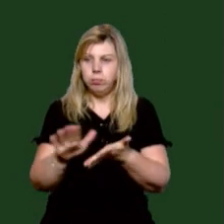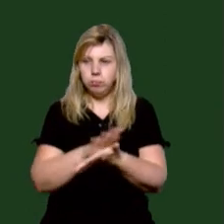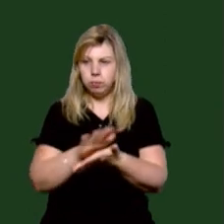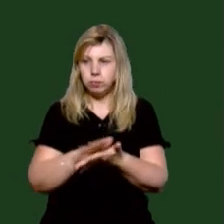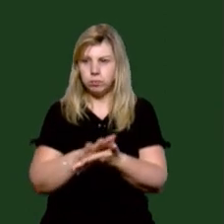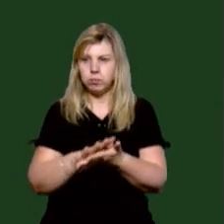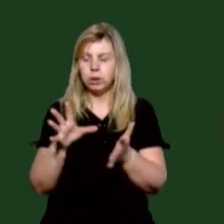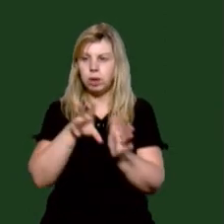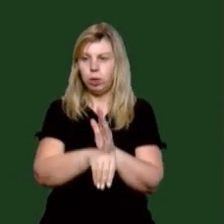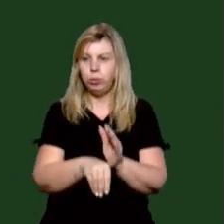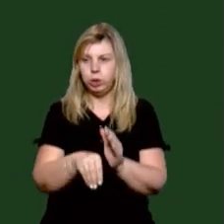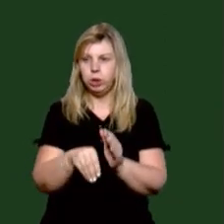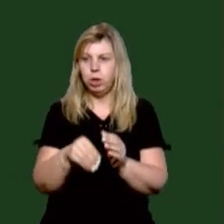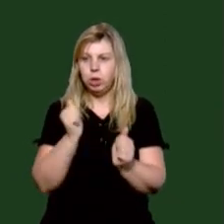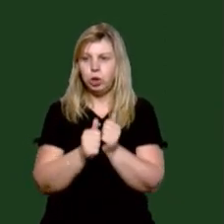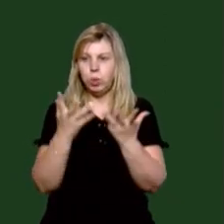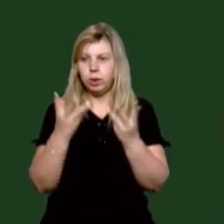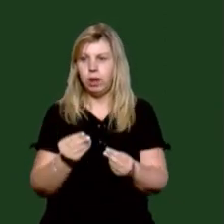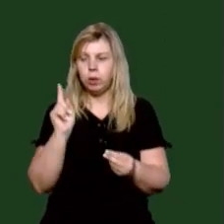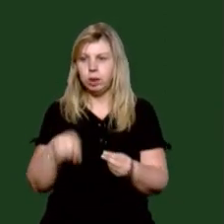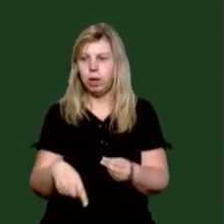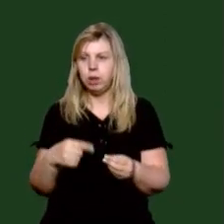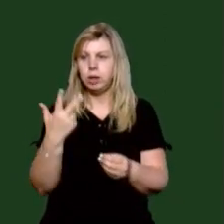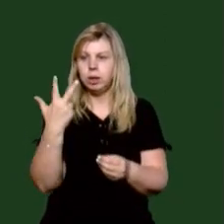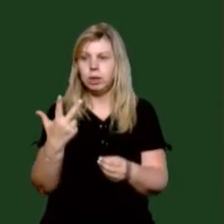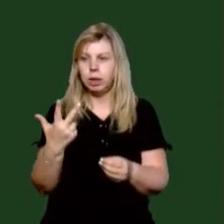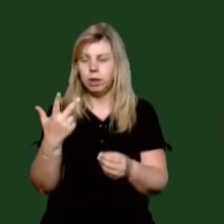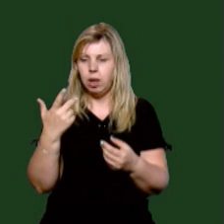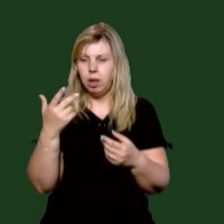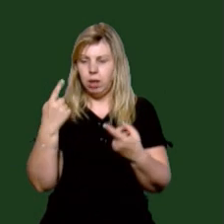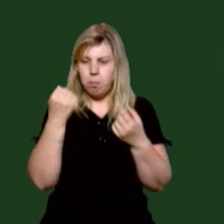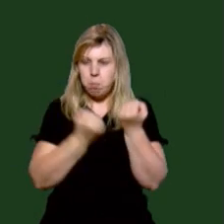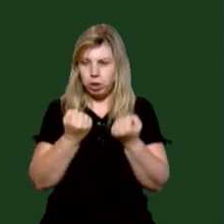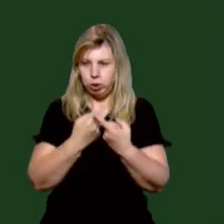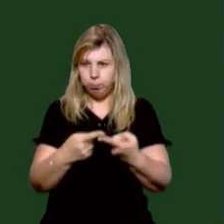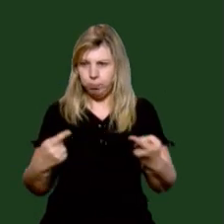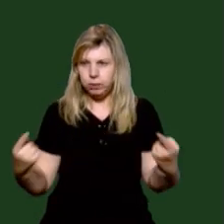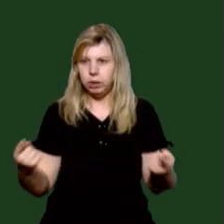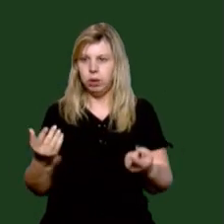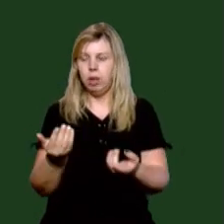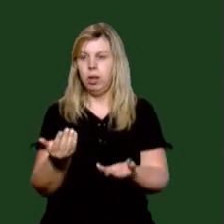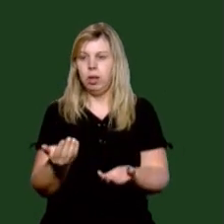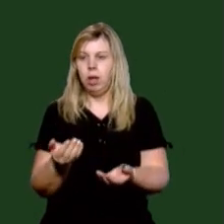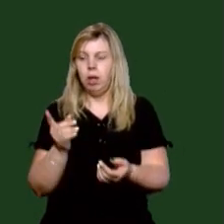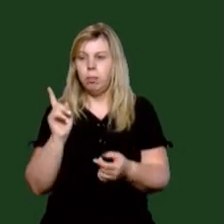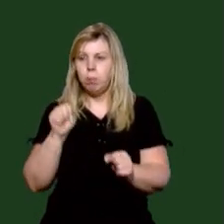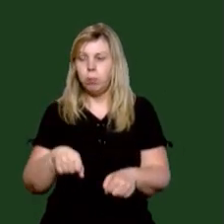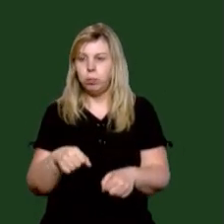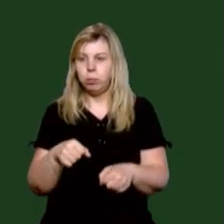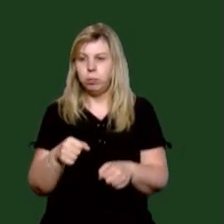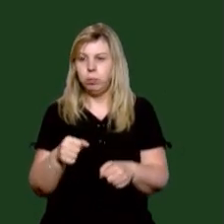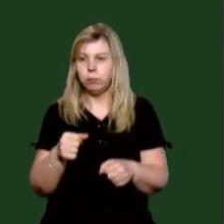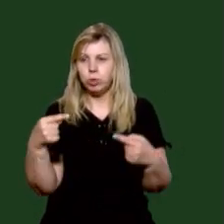Звучено щоденно також 3 одиниці техніки, а також плавзасоби. Не можна